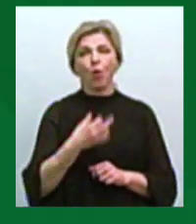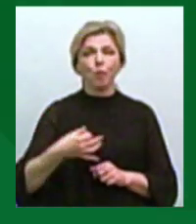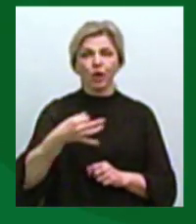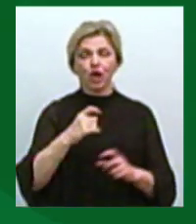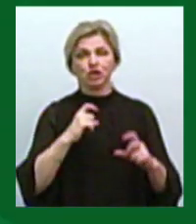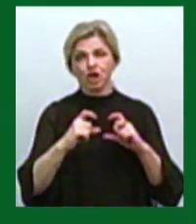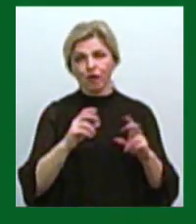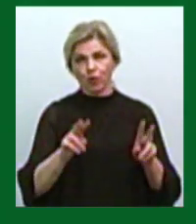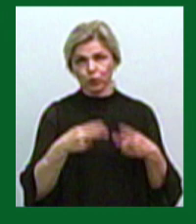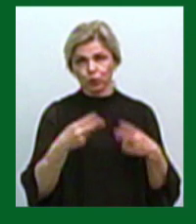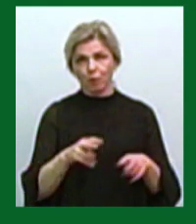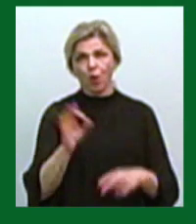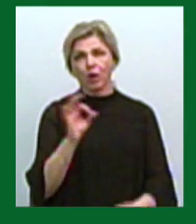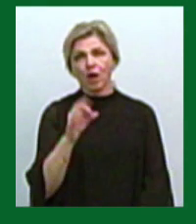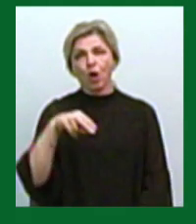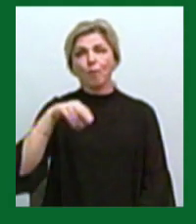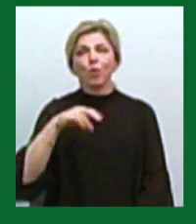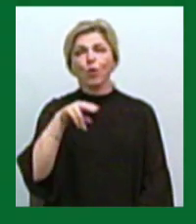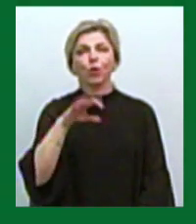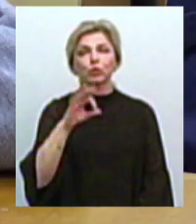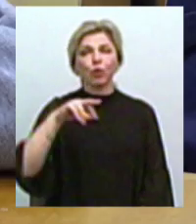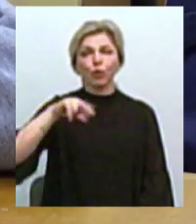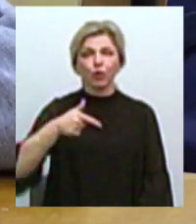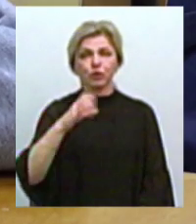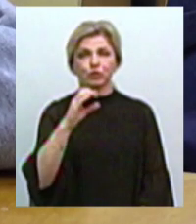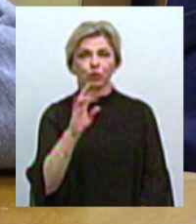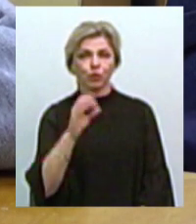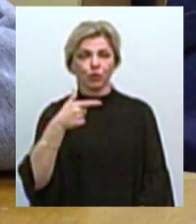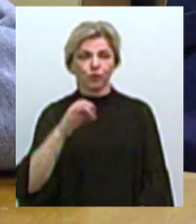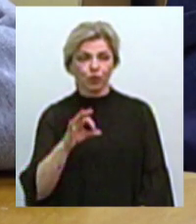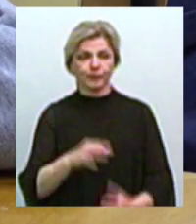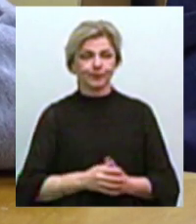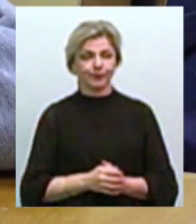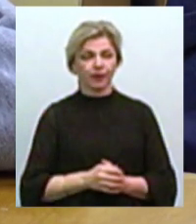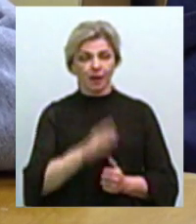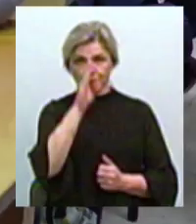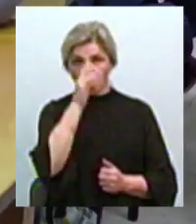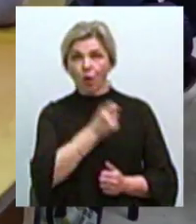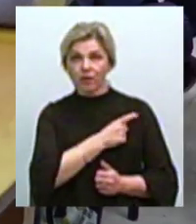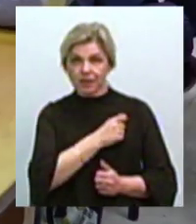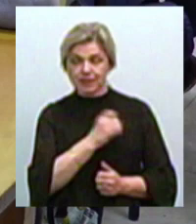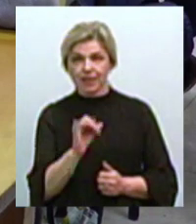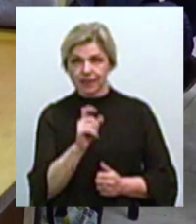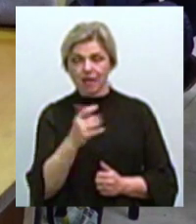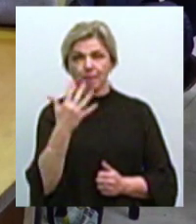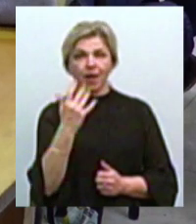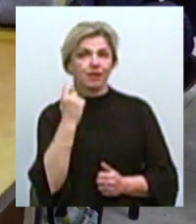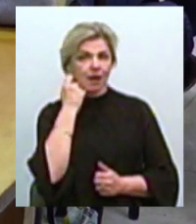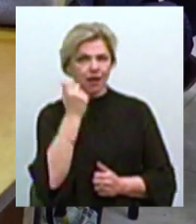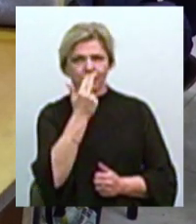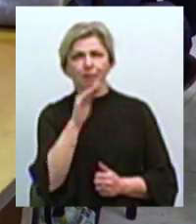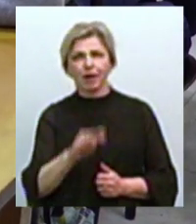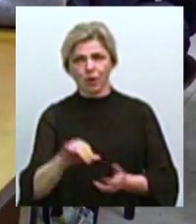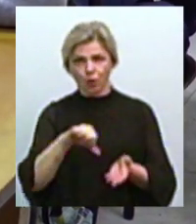шахового клубу Олександра Подольського. Одеситу Максиму Криштафору 5 років. Він наймолодший учасник